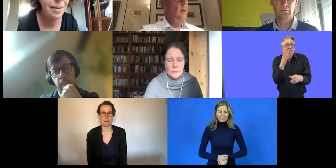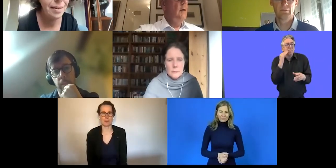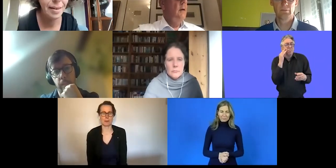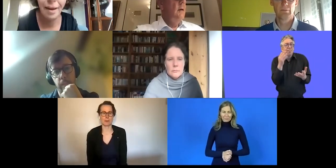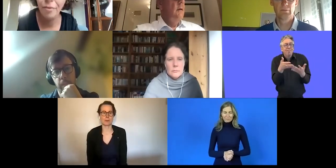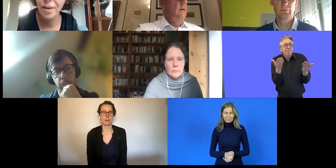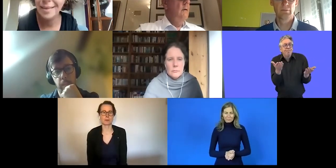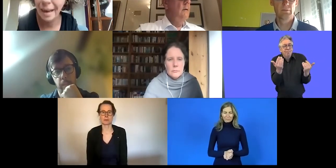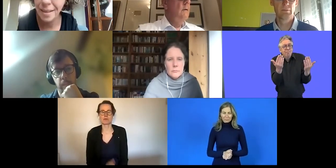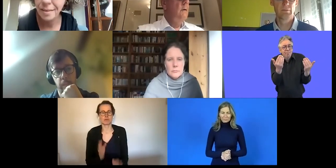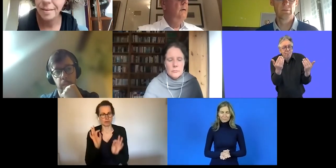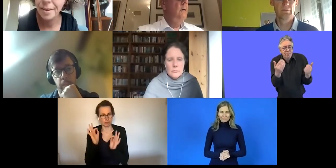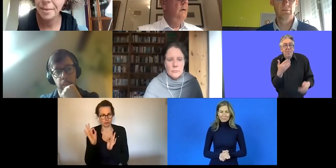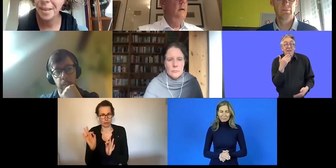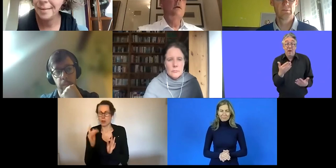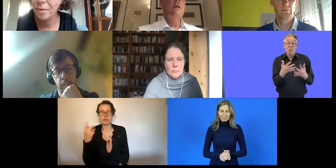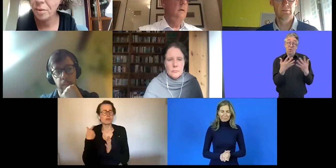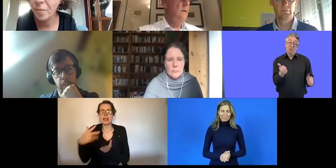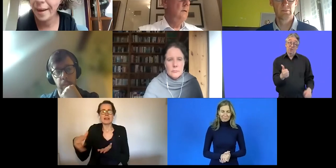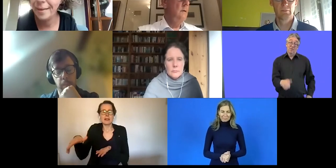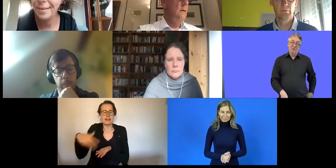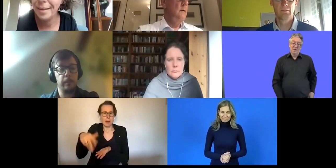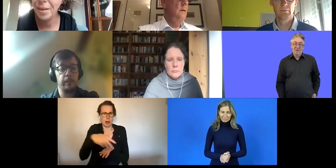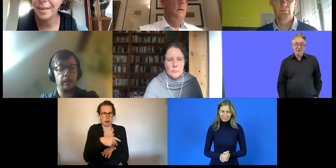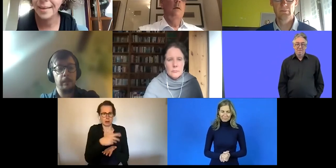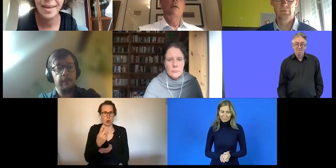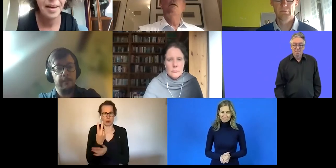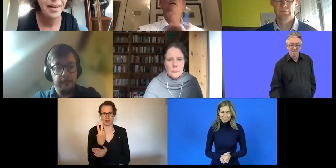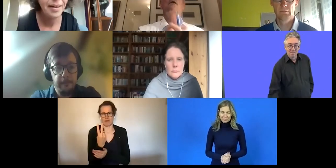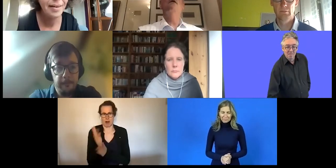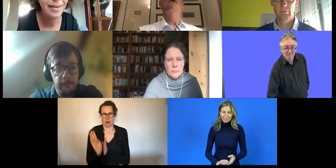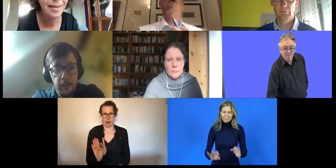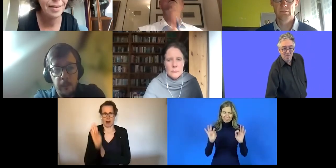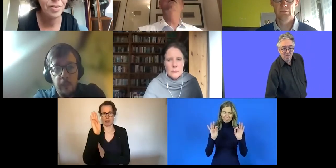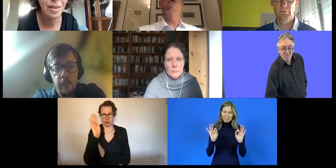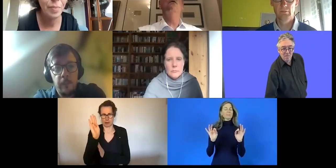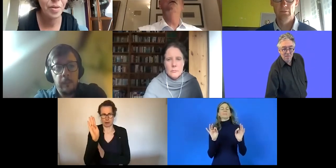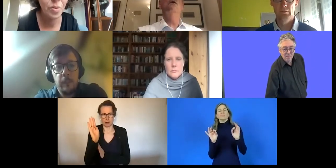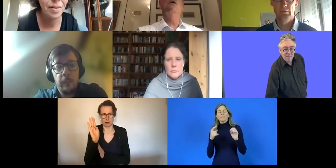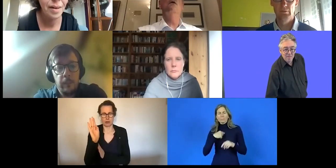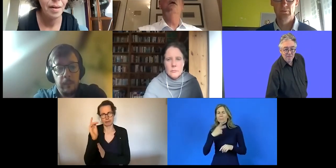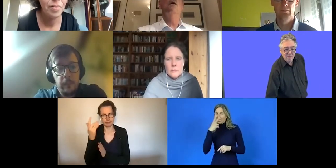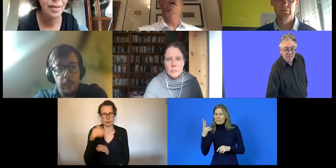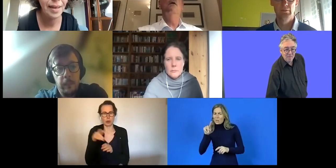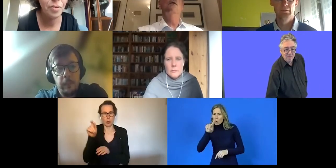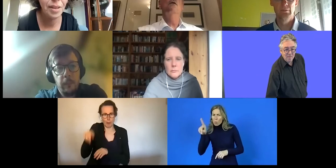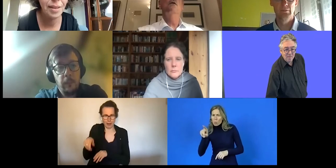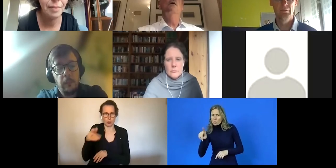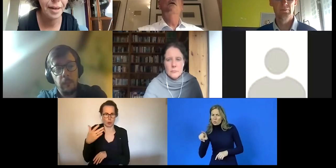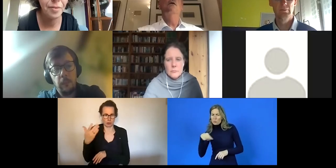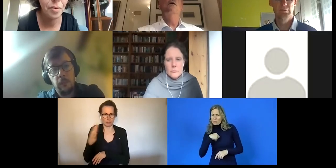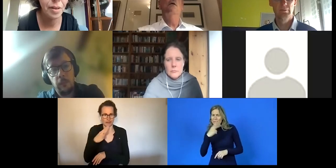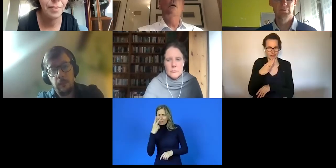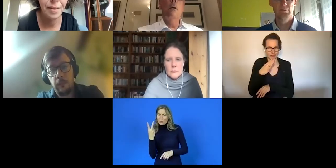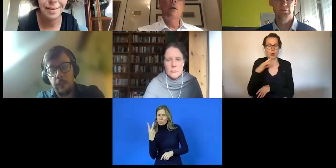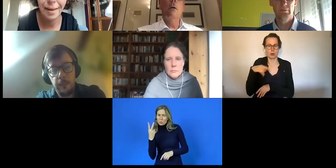Wie, genau, ich sammle, ich sehe noch zwei Hände, die nehme ich dran. Nicht die Hände, sondern die Person. Und dann würde ich in die